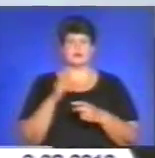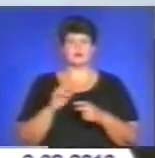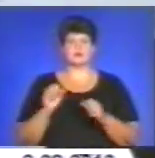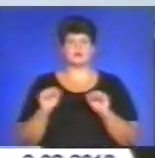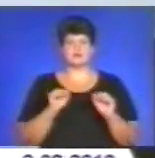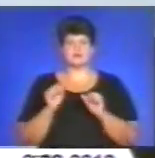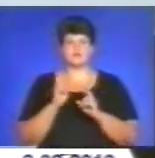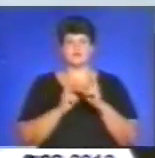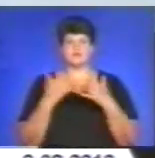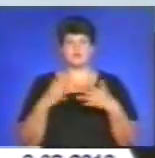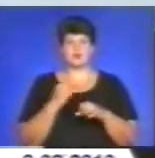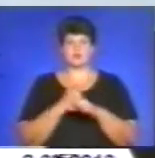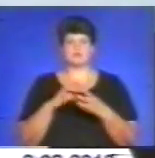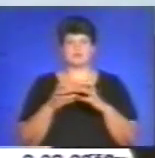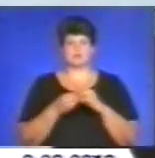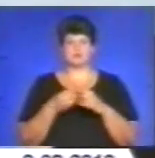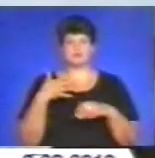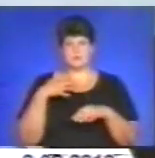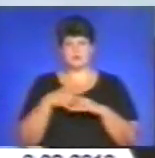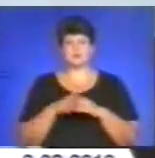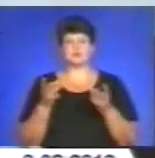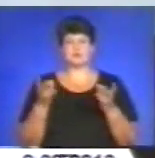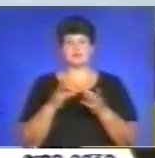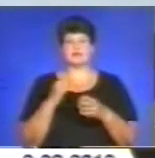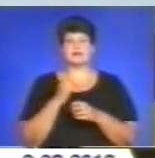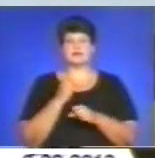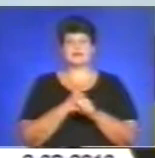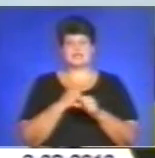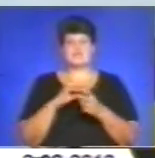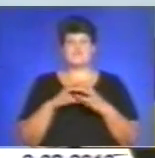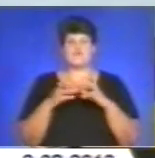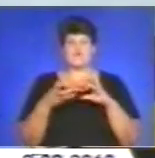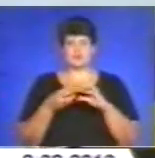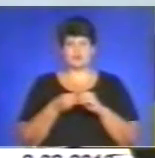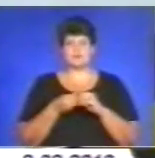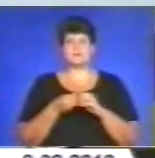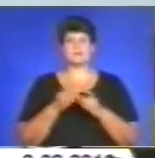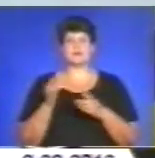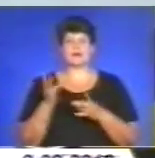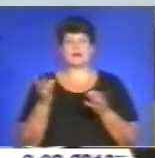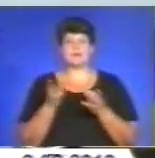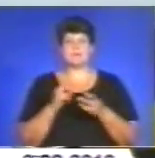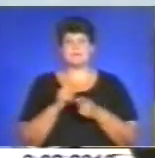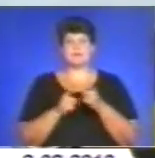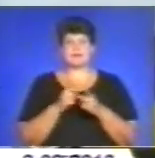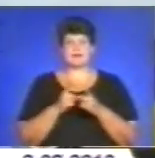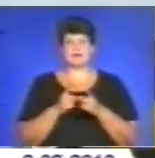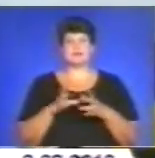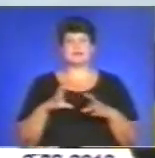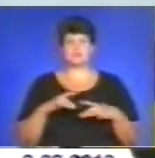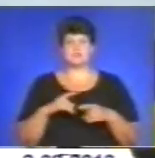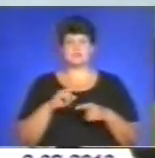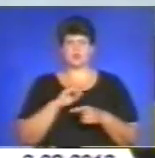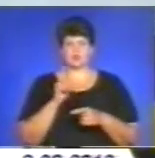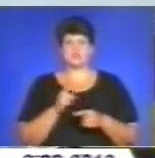«Уже понятно, що треба робити виводи, треба робити определенні заключення, треба міняти інструкції, усіливати їх.